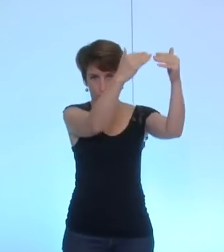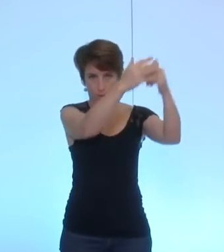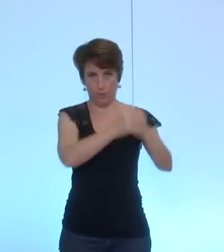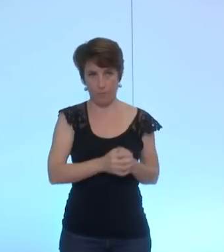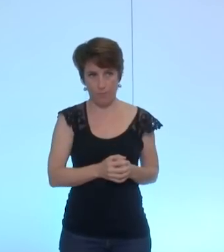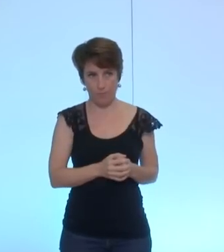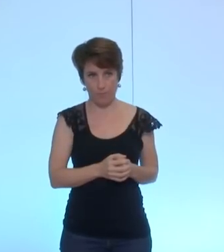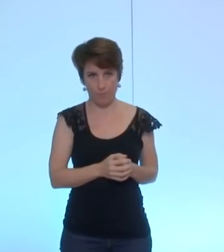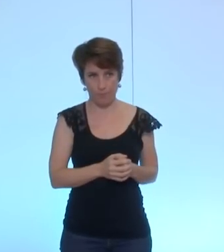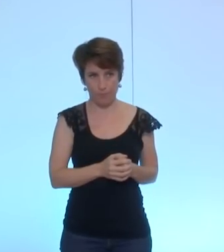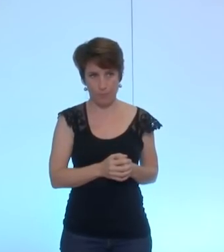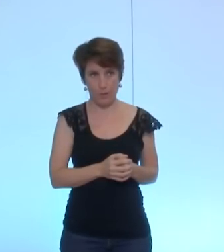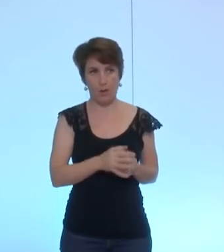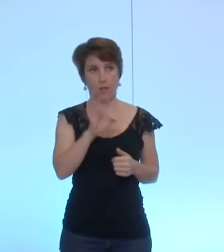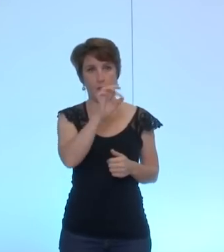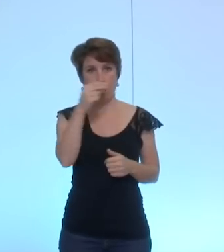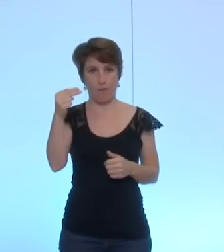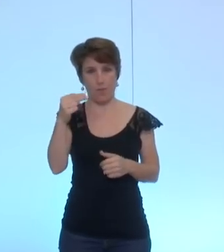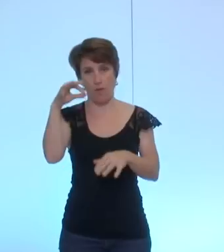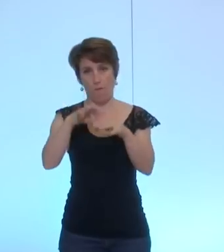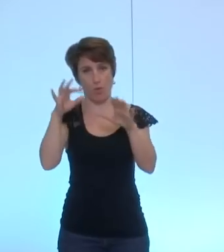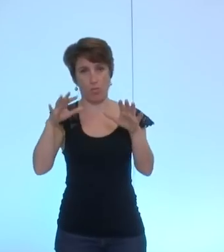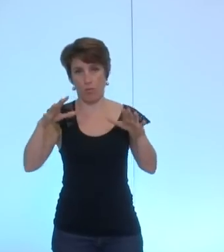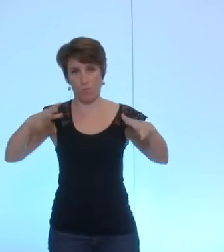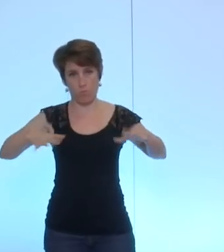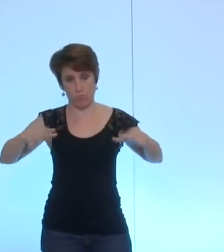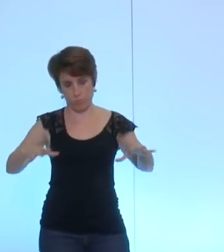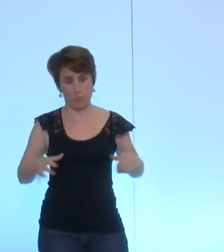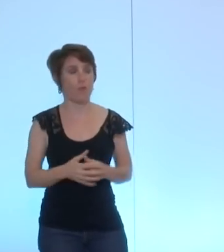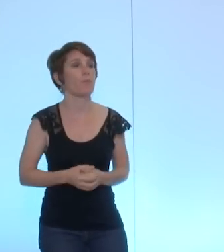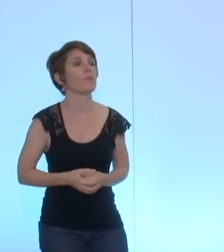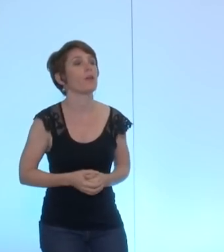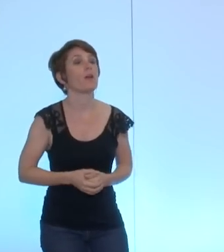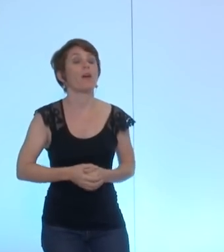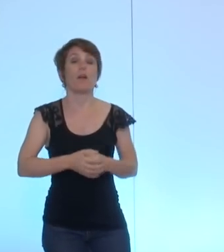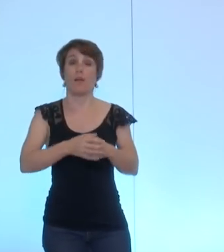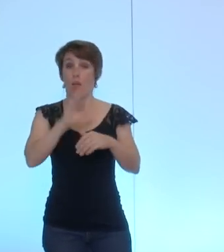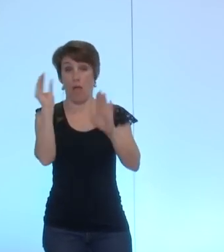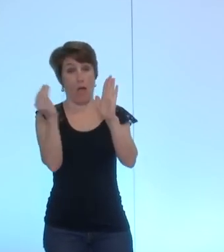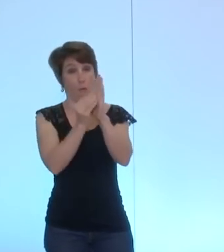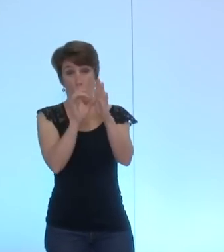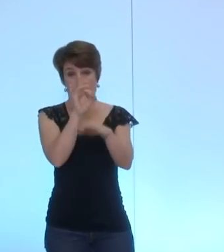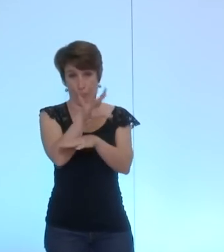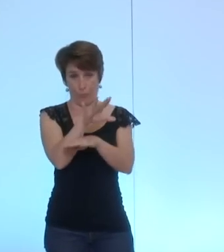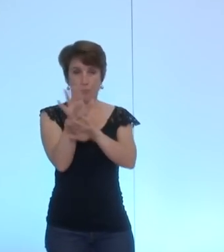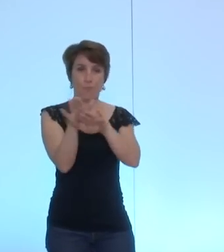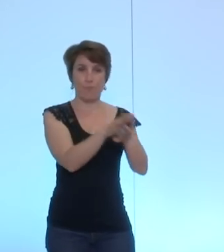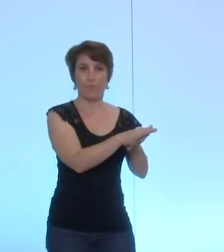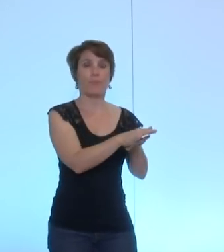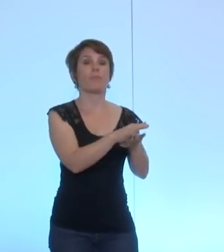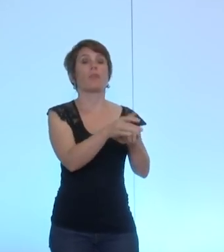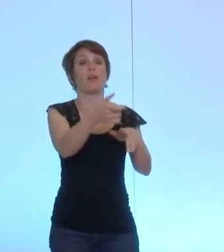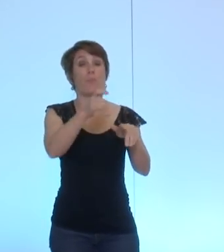progrès qui ne prend pas part au vote le fonds national cet amendement est donc rejeté je mets donc maintenant cette